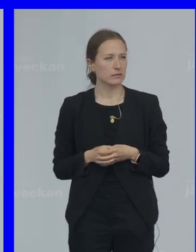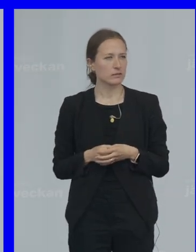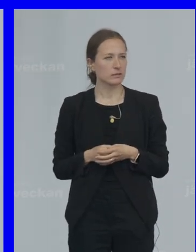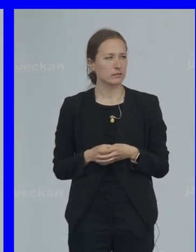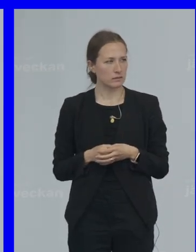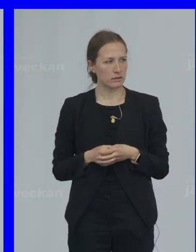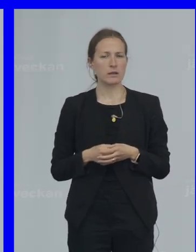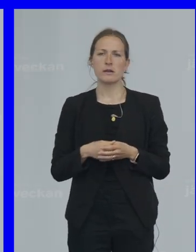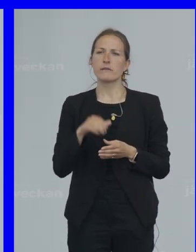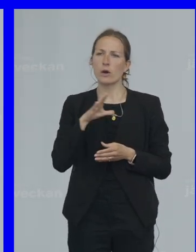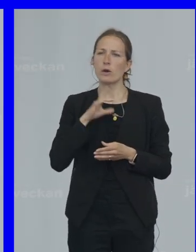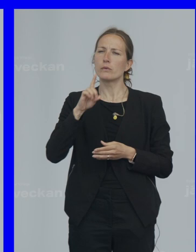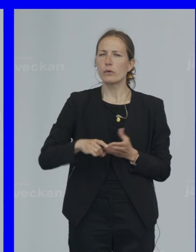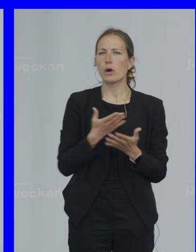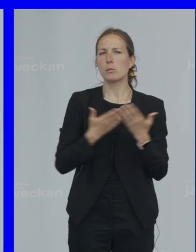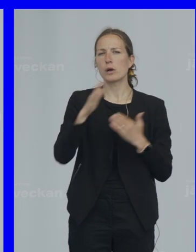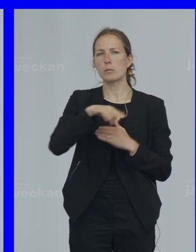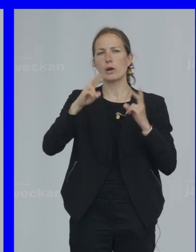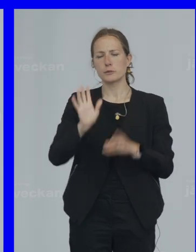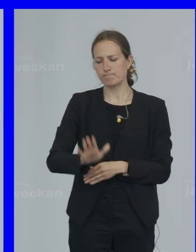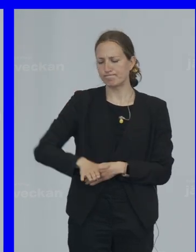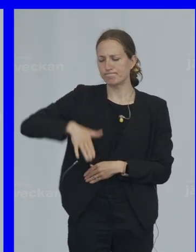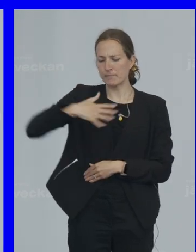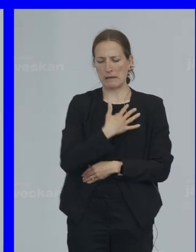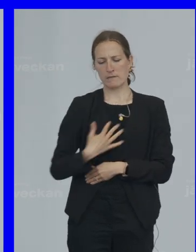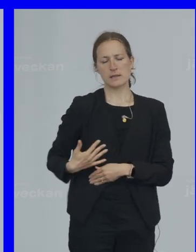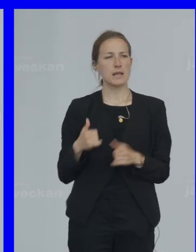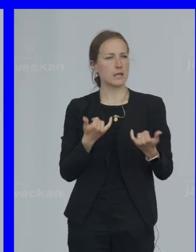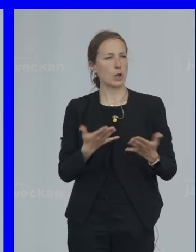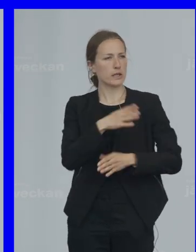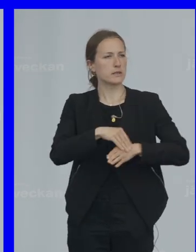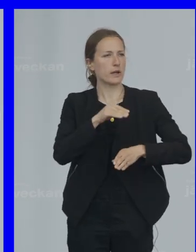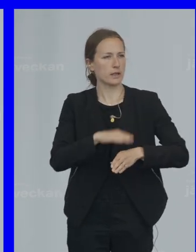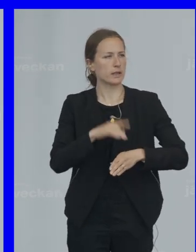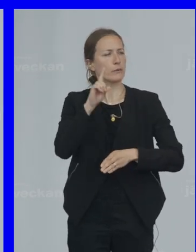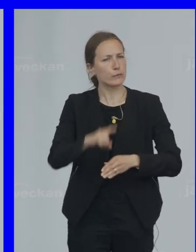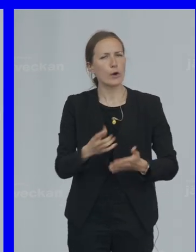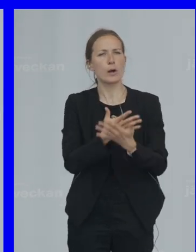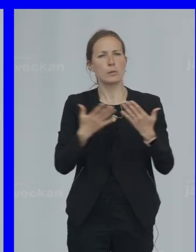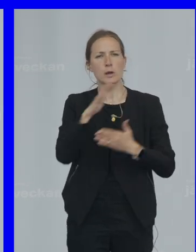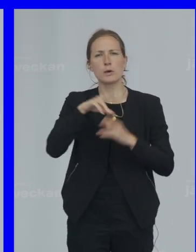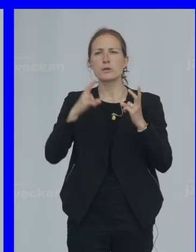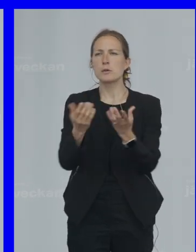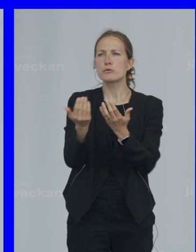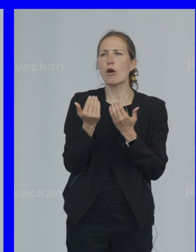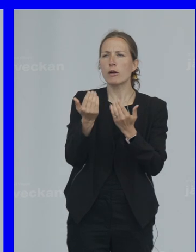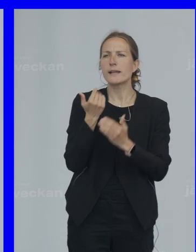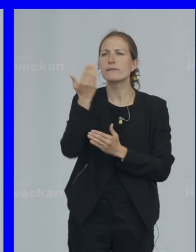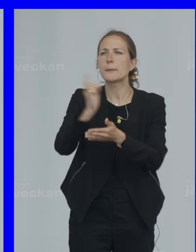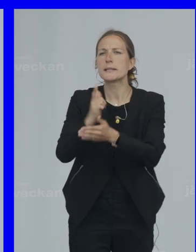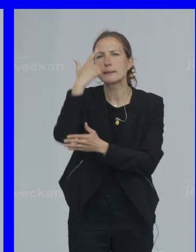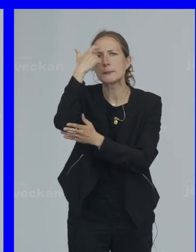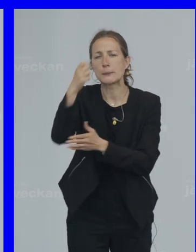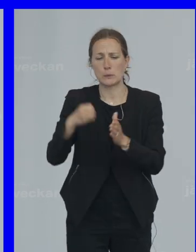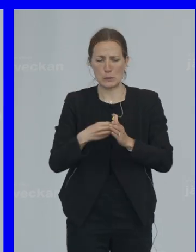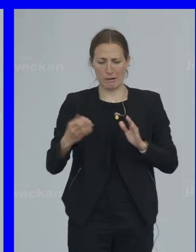Vi har alltför många barn Som växer upp i fattigdom I Sverige idag Alltför många barn Saknar framtidstro Därför att de redan i